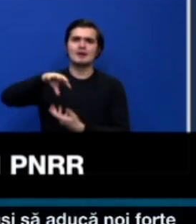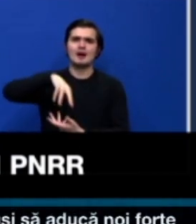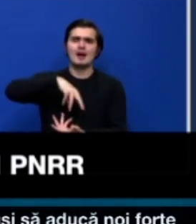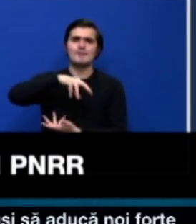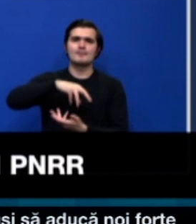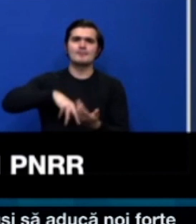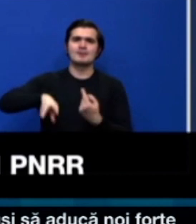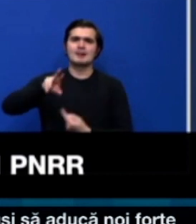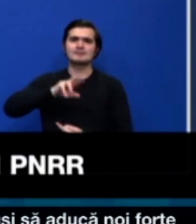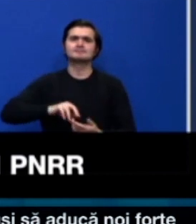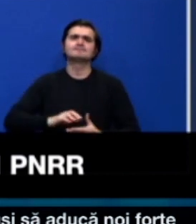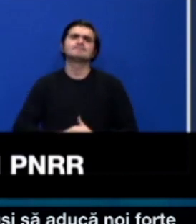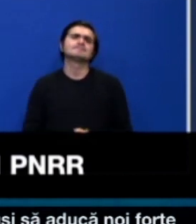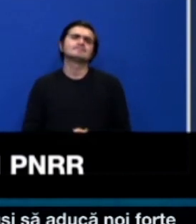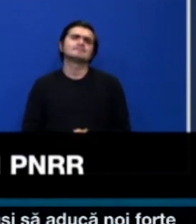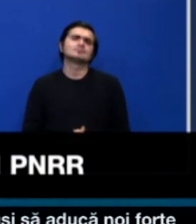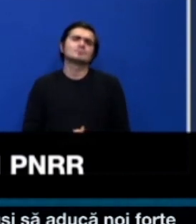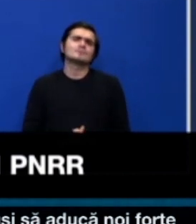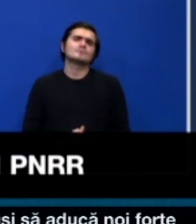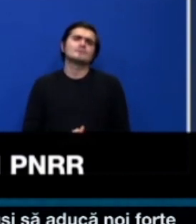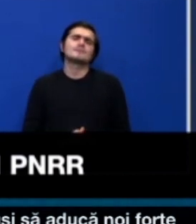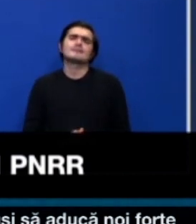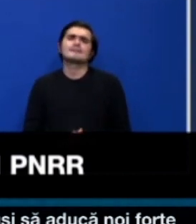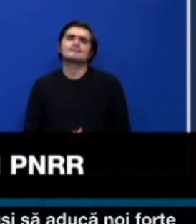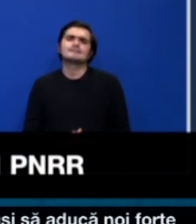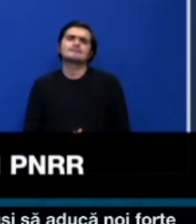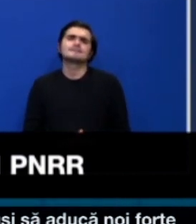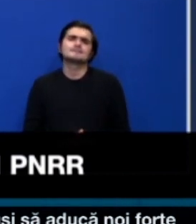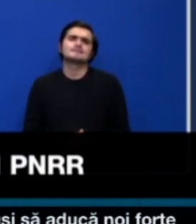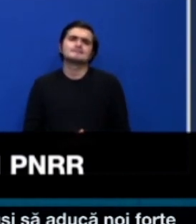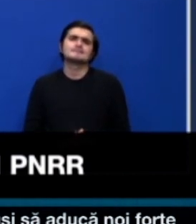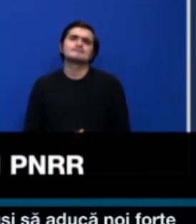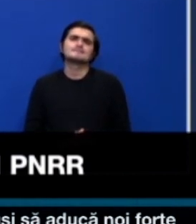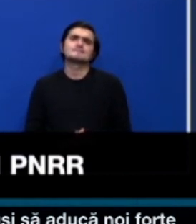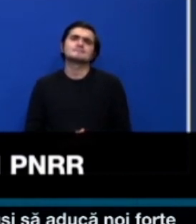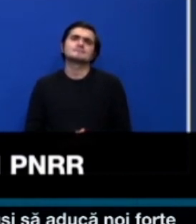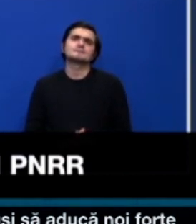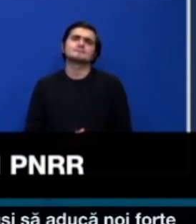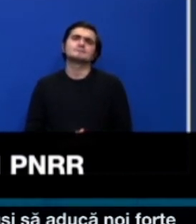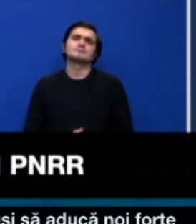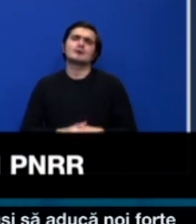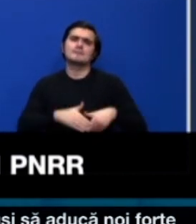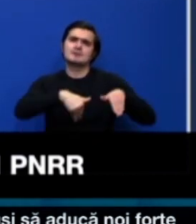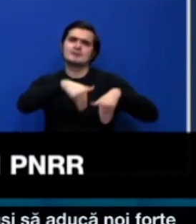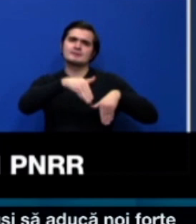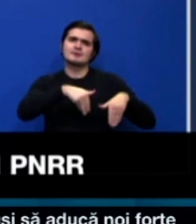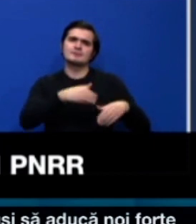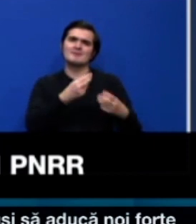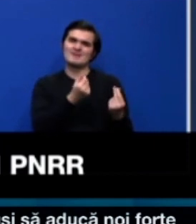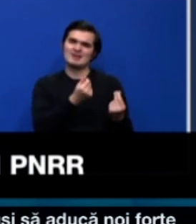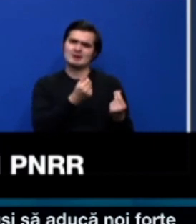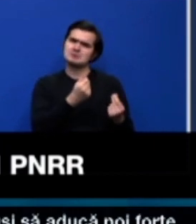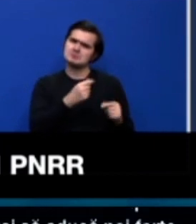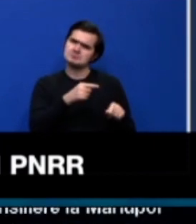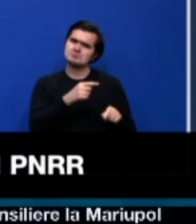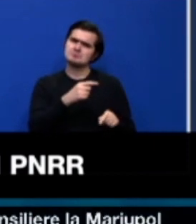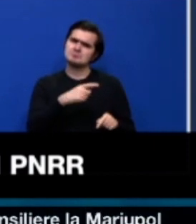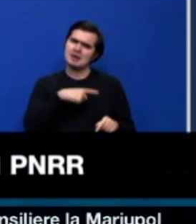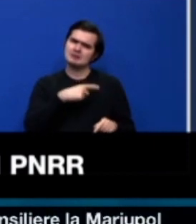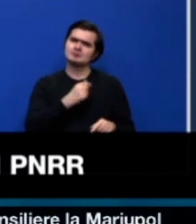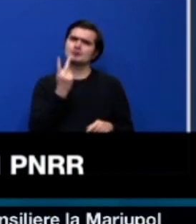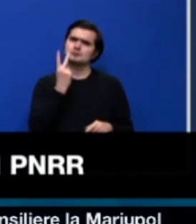Vă spuneam că la Ministerul Dezvoltării există două